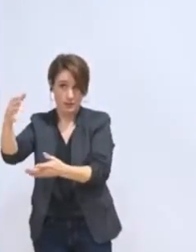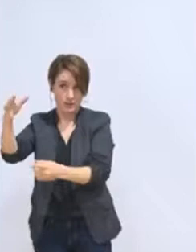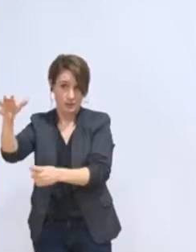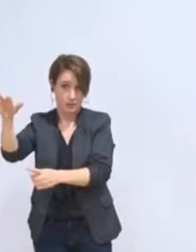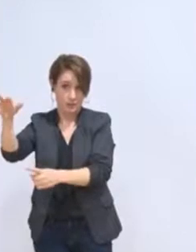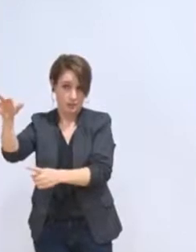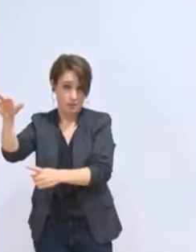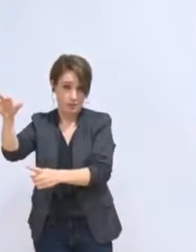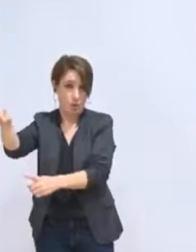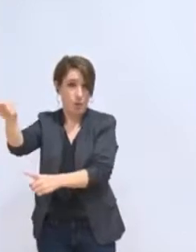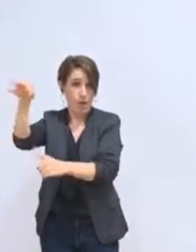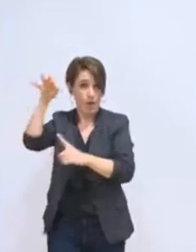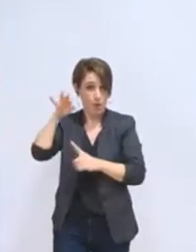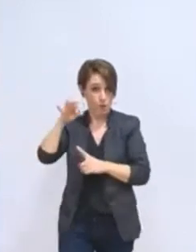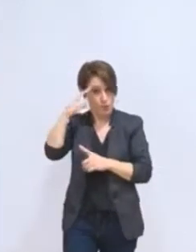ville.